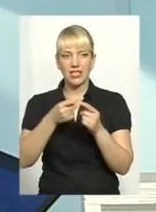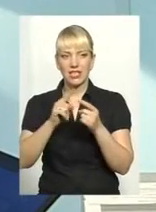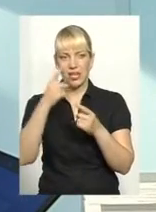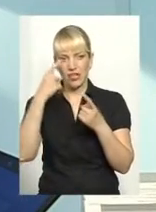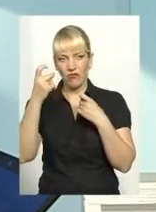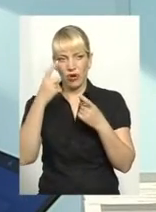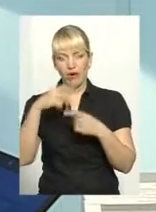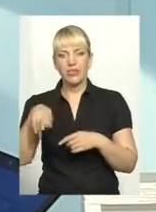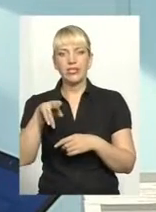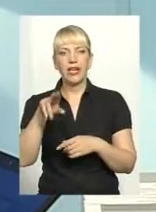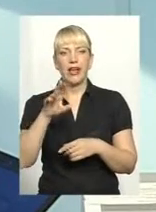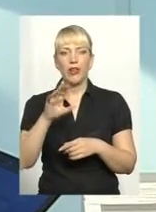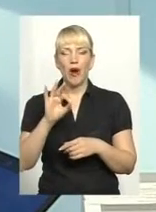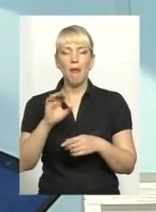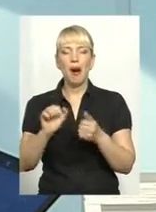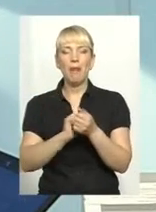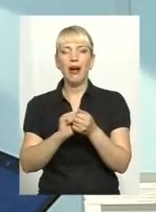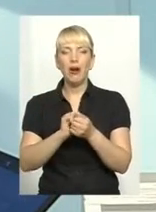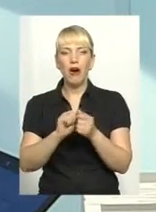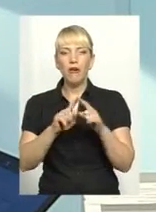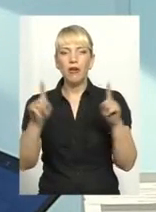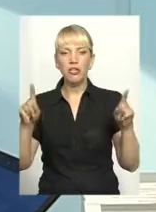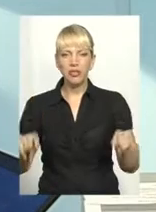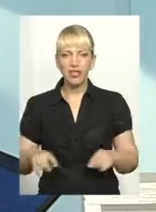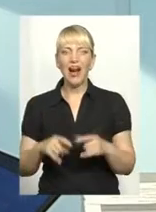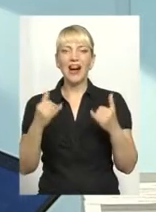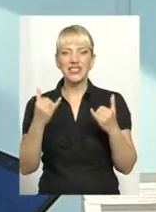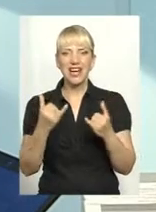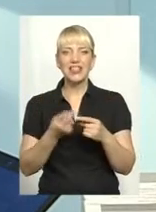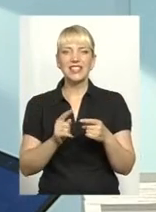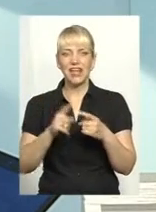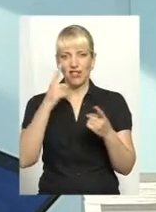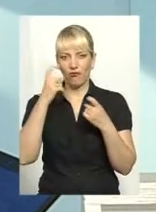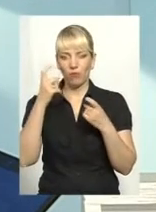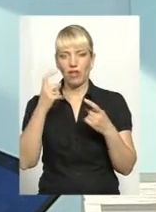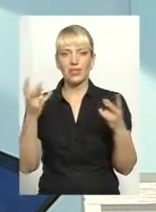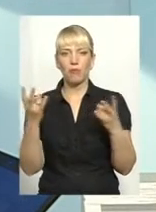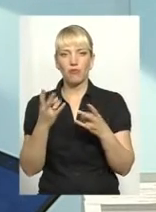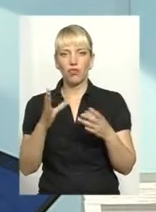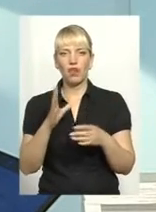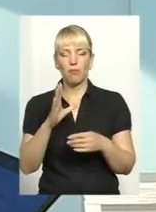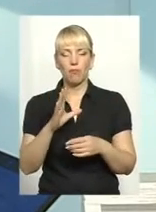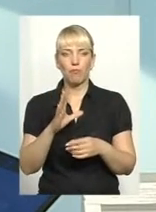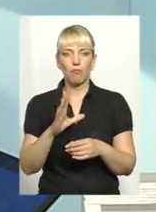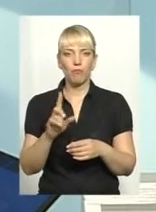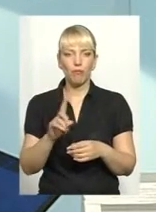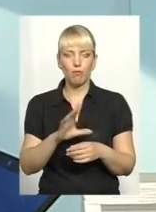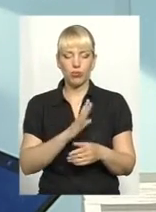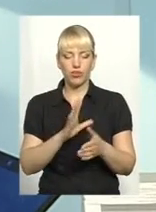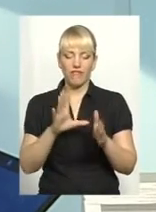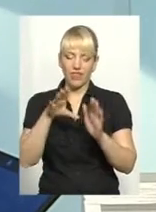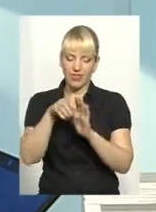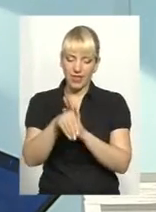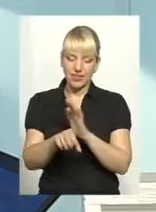на паперовому носії. Зараз ця інформація вже повинна бути внесена та